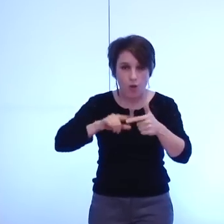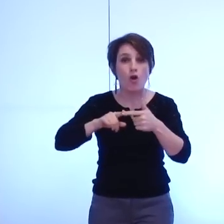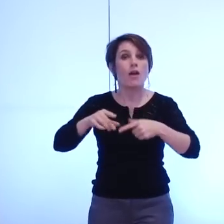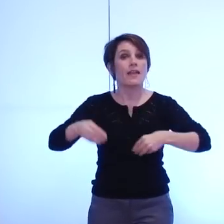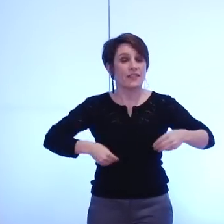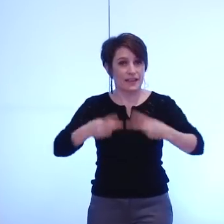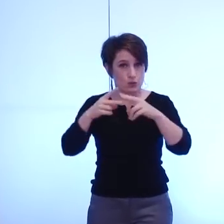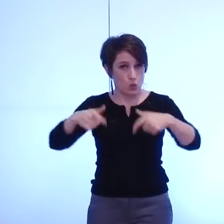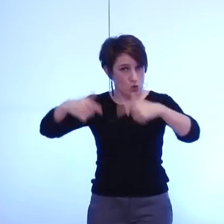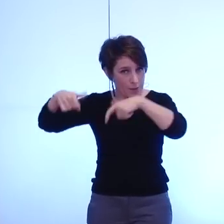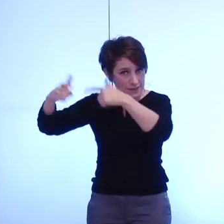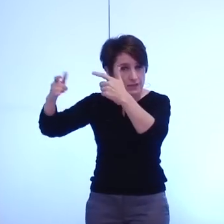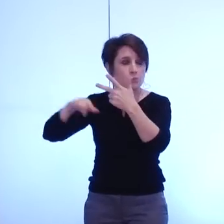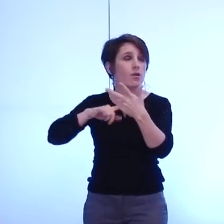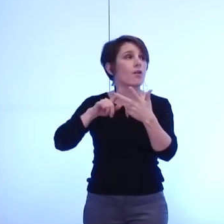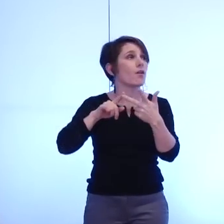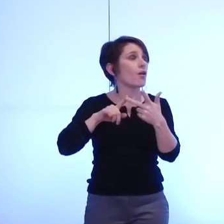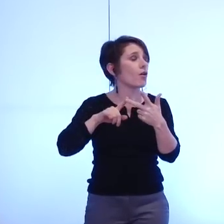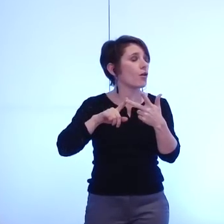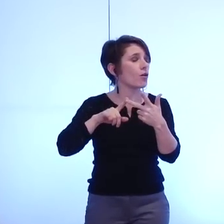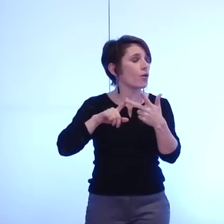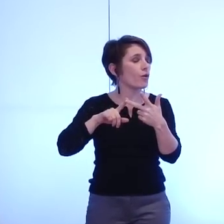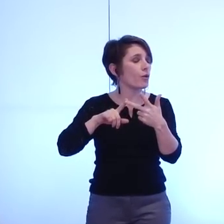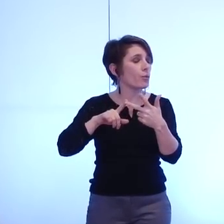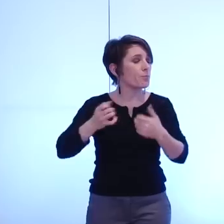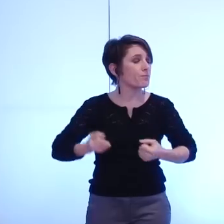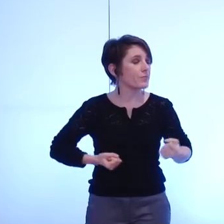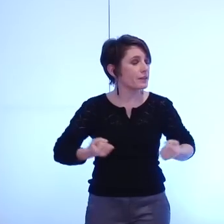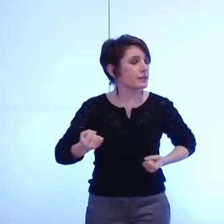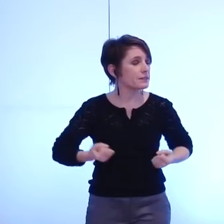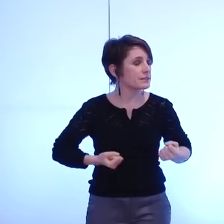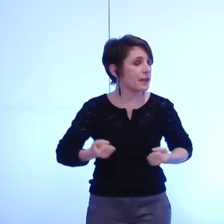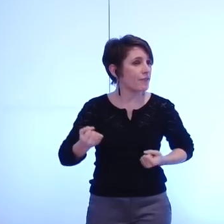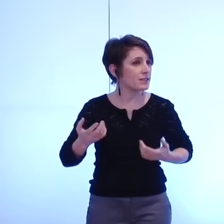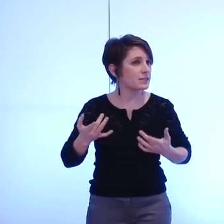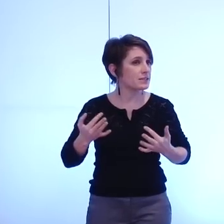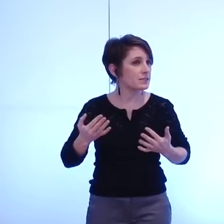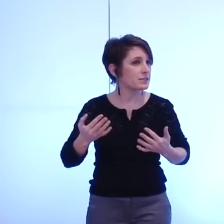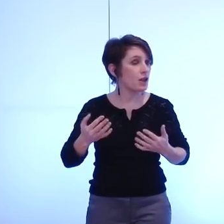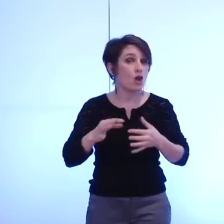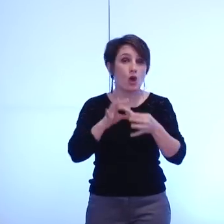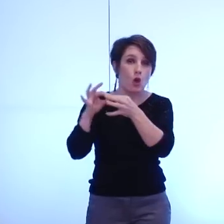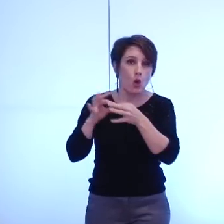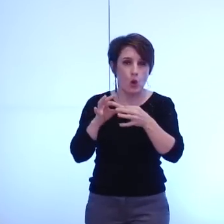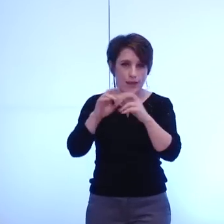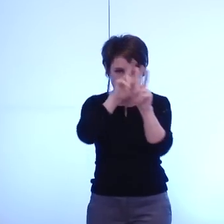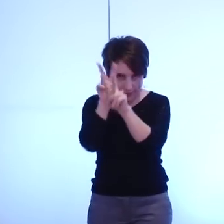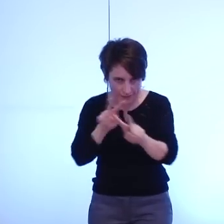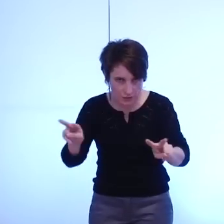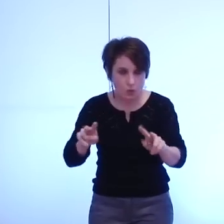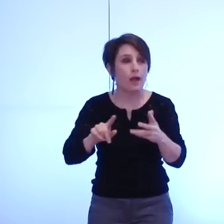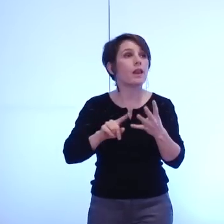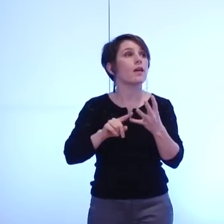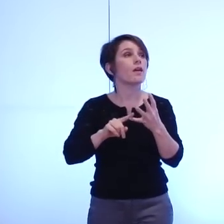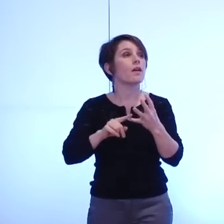l'urbanisme on peut aussi citer les services tels que les relations internationales ou encore le